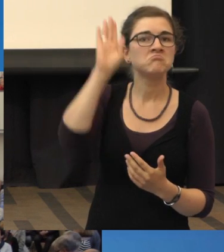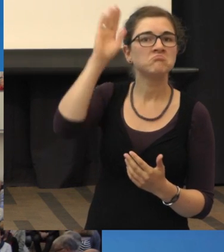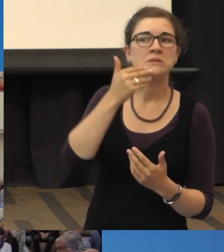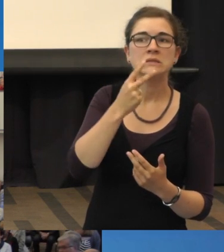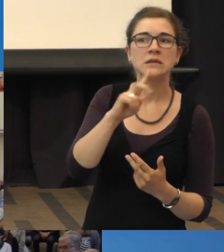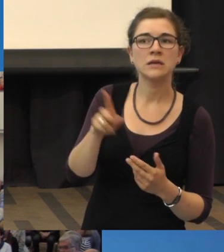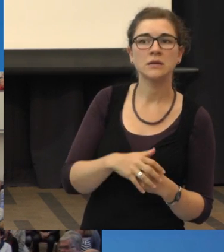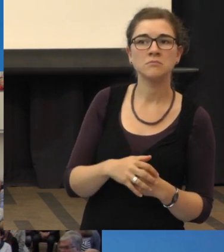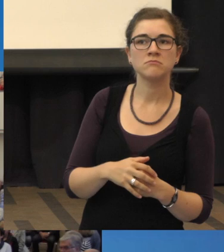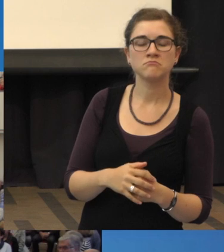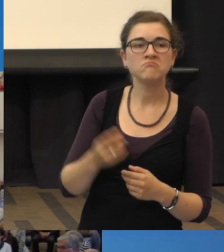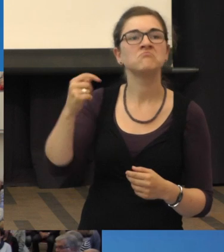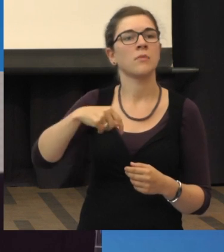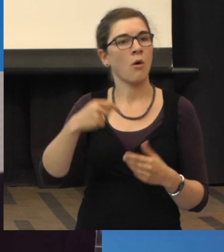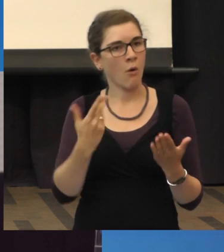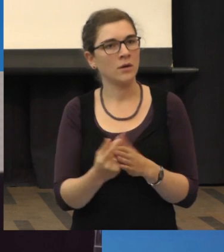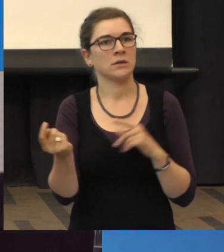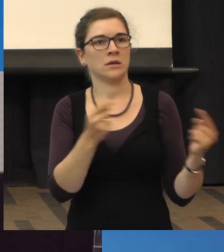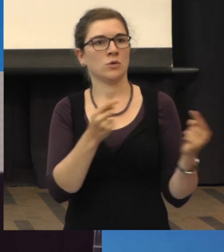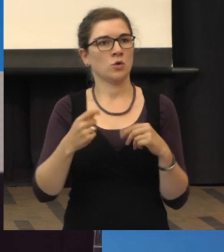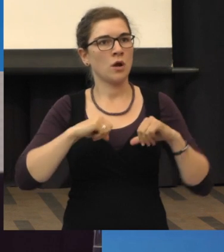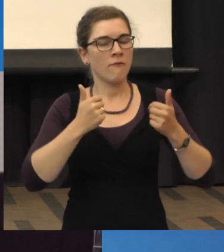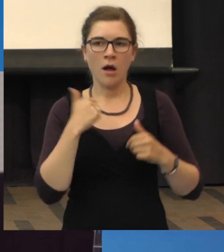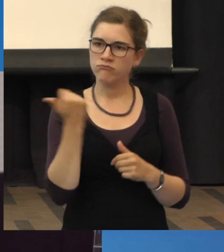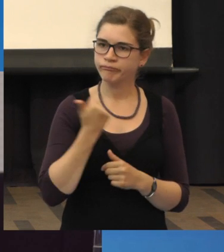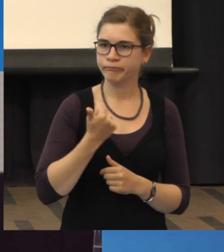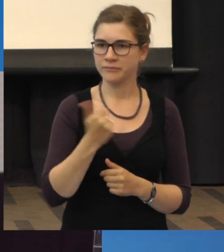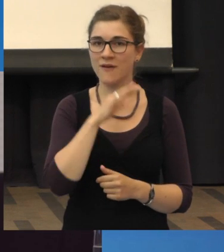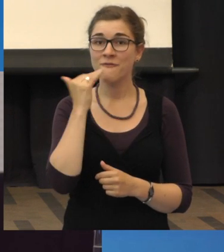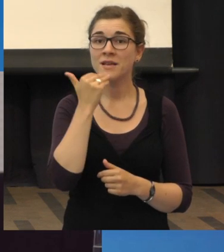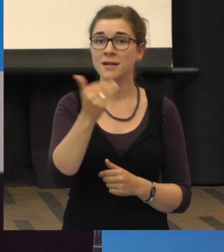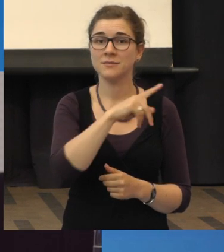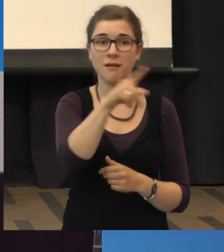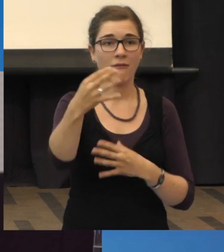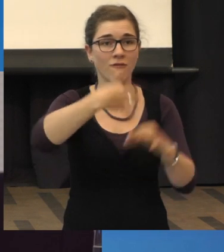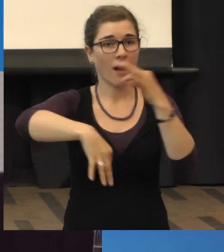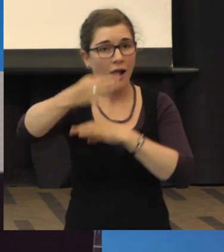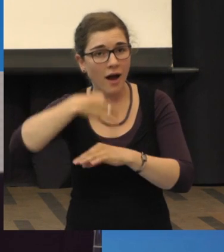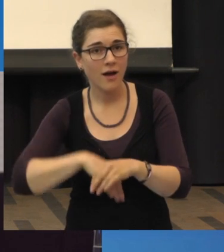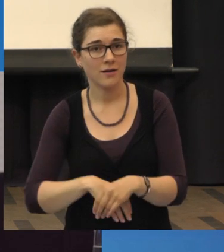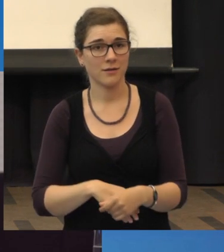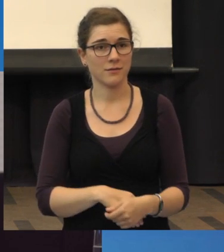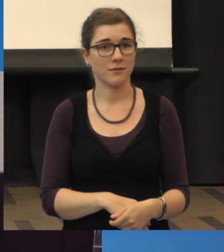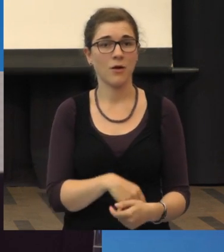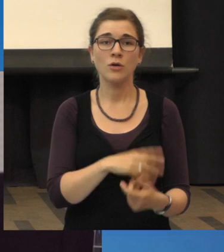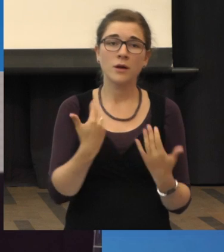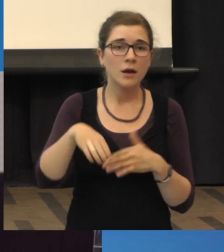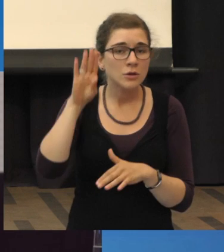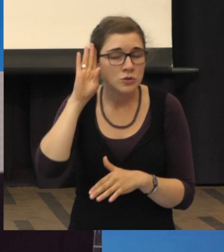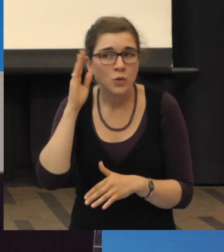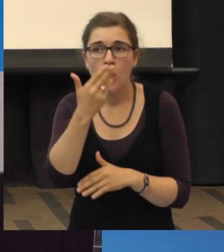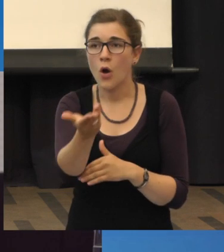Es war eine tolle, lebhafte Diskussion. Ich bedanke mich bei allen, Fragen gestellt haben. Ich bedanke mich bei allen, die so tapfer zugehört haben,